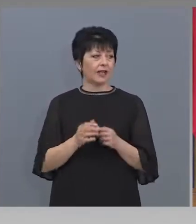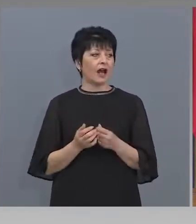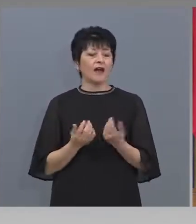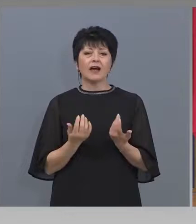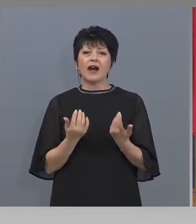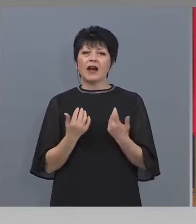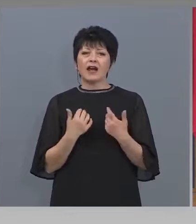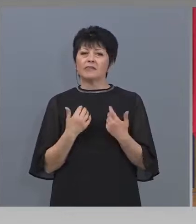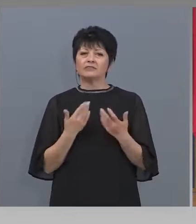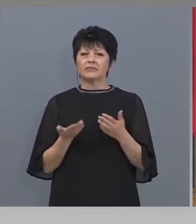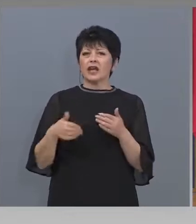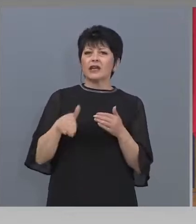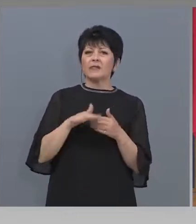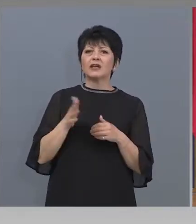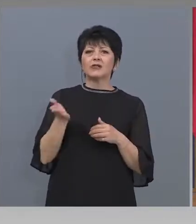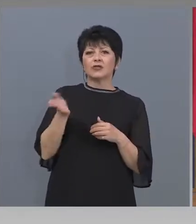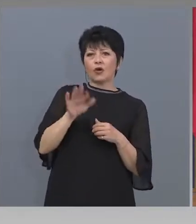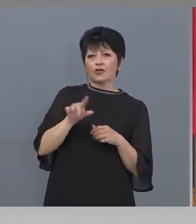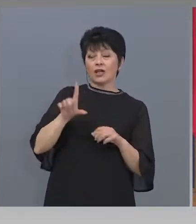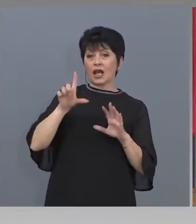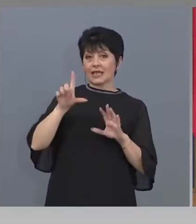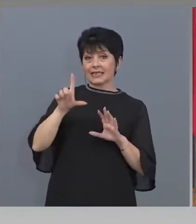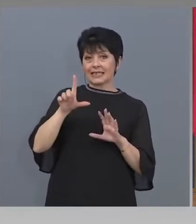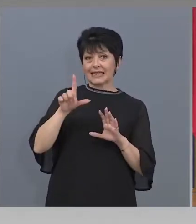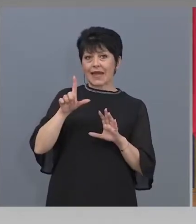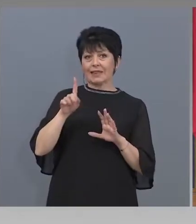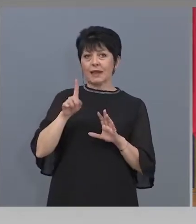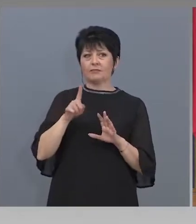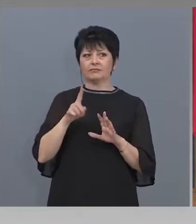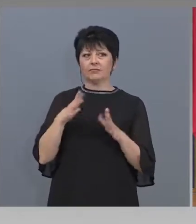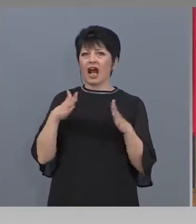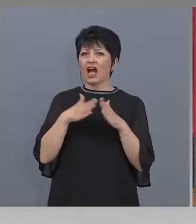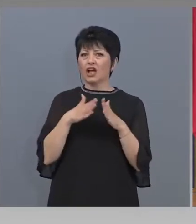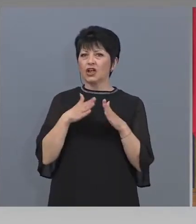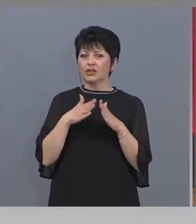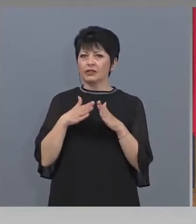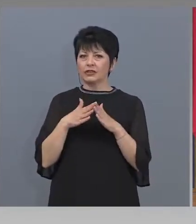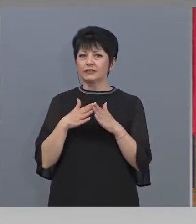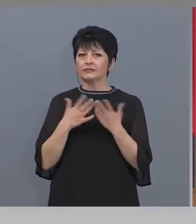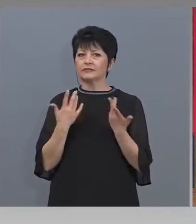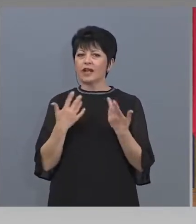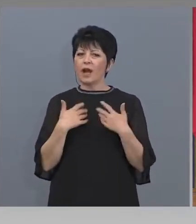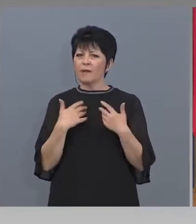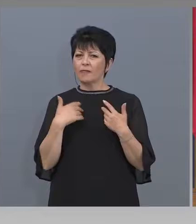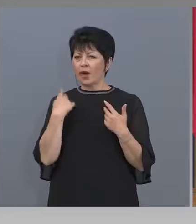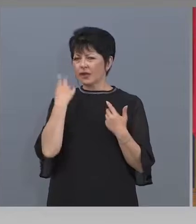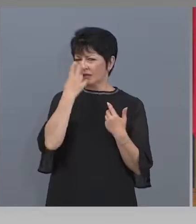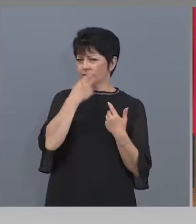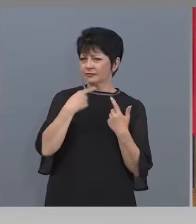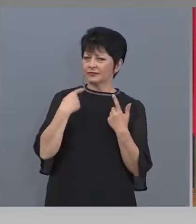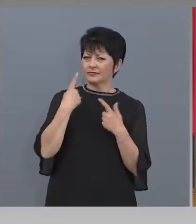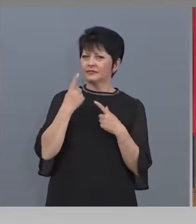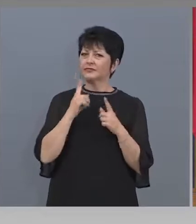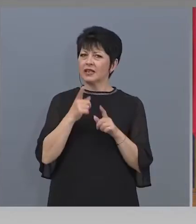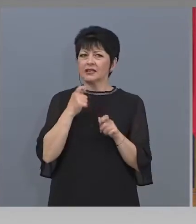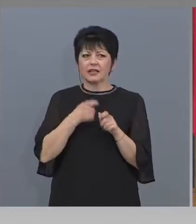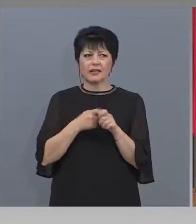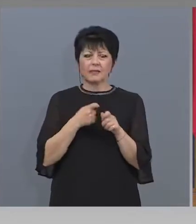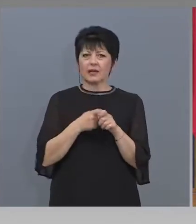те имат още седем къщи между другото и на Иван Лазаров е по-нагоре и така. Моята визия е, че те трябва си направят много ясна